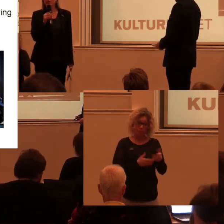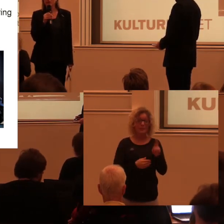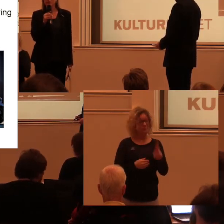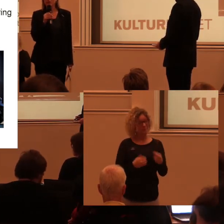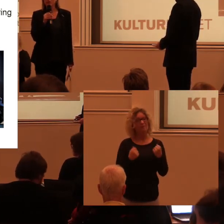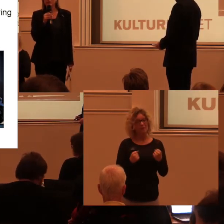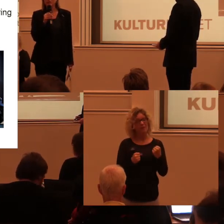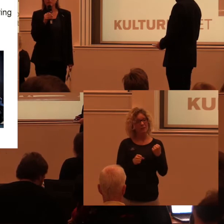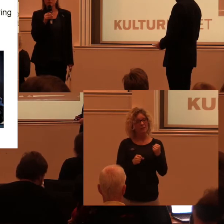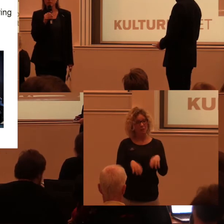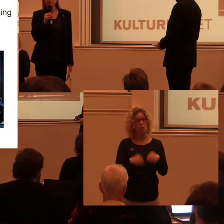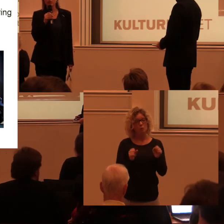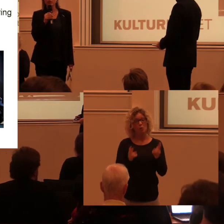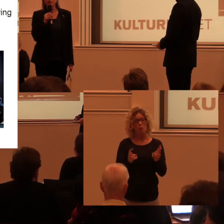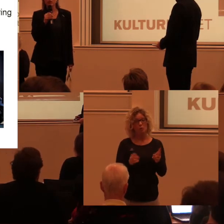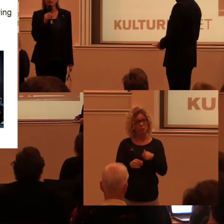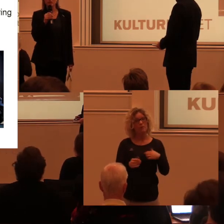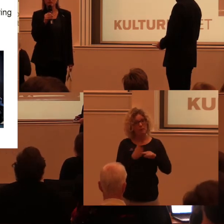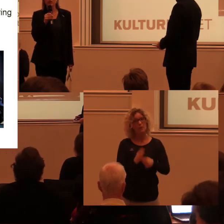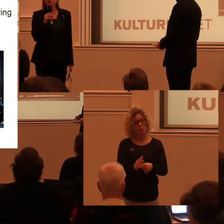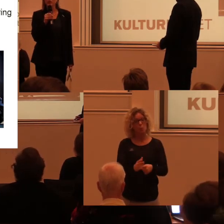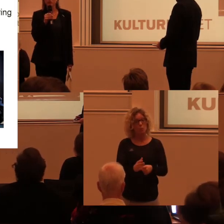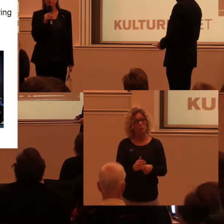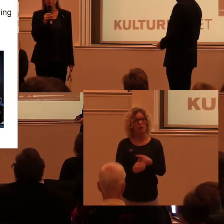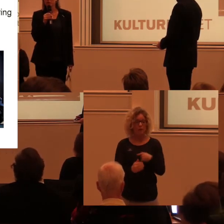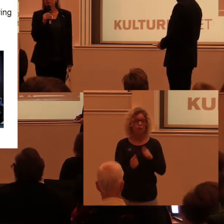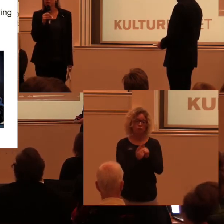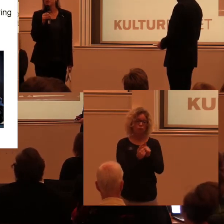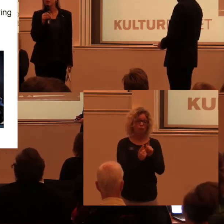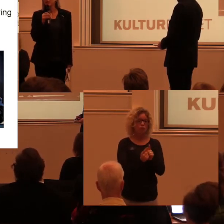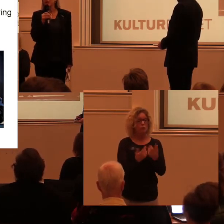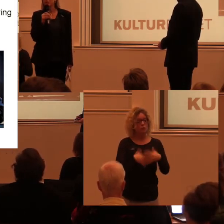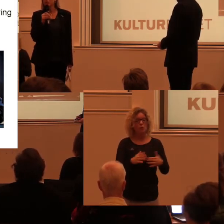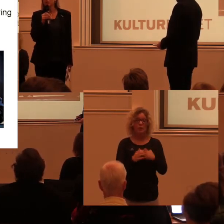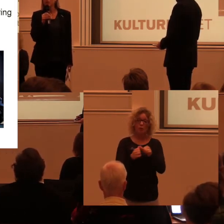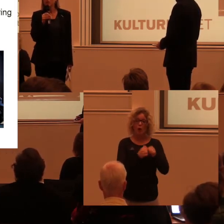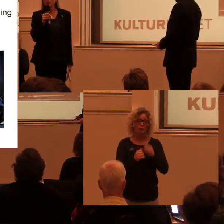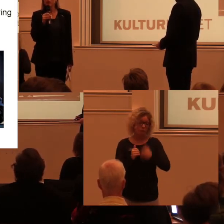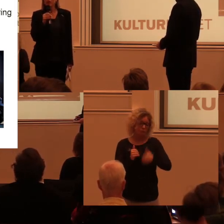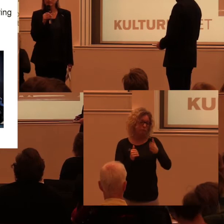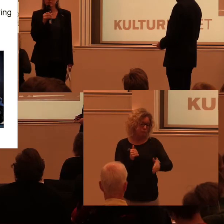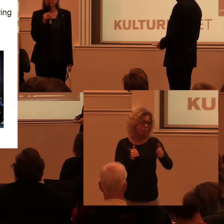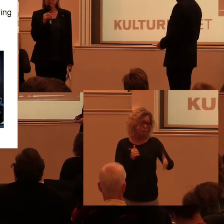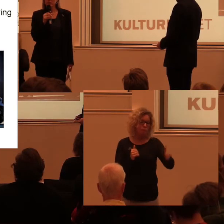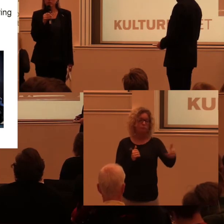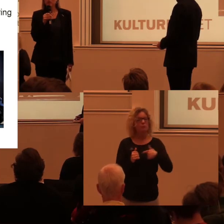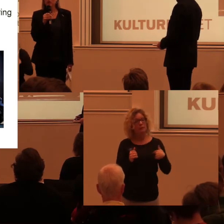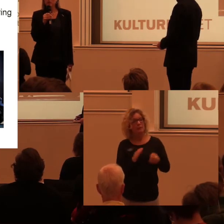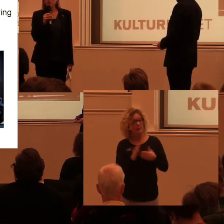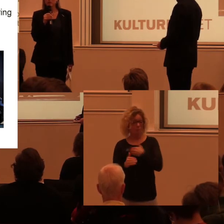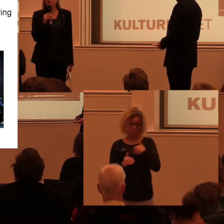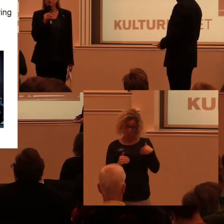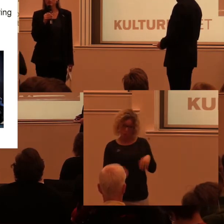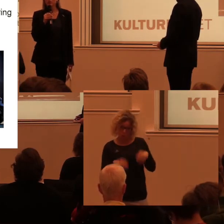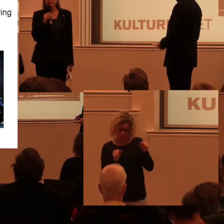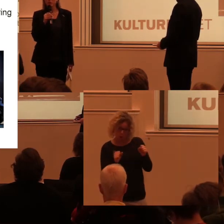väldigt viktigt arbete som jag vill lyfta fram. Där vi träffar funktionshindersörelsen regelbundet och beskriver vårt